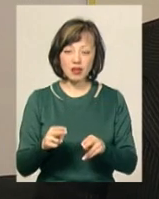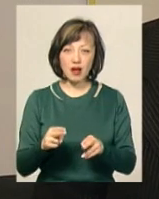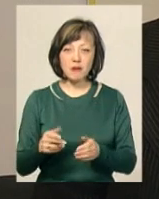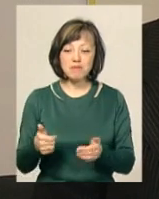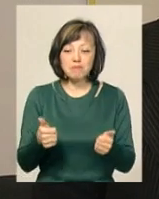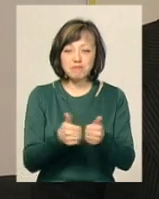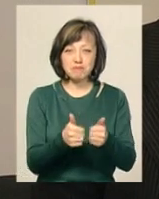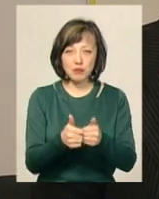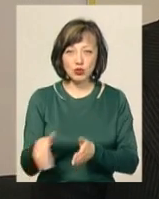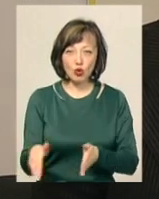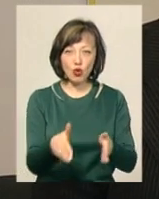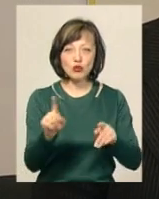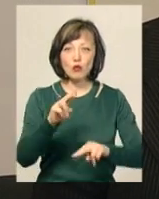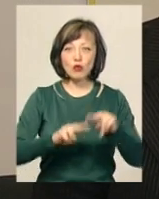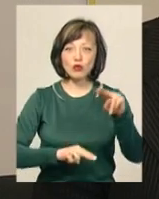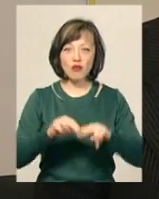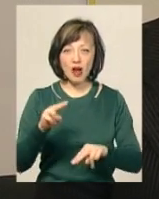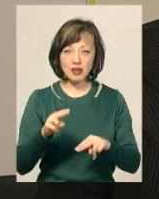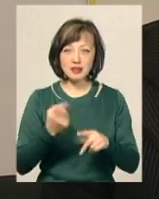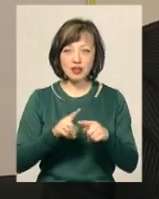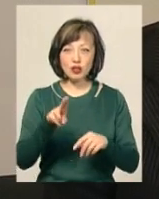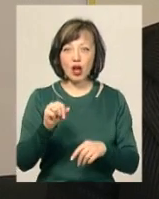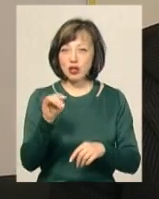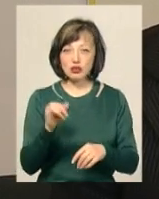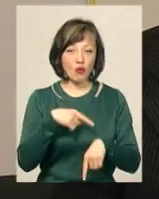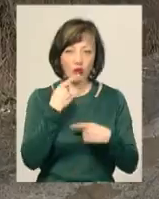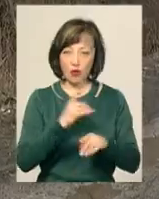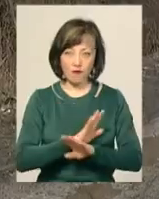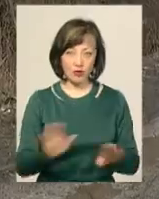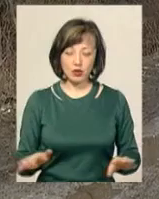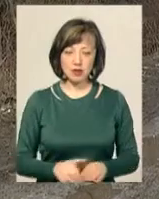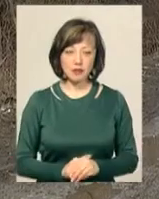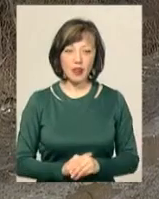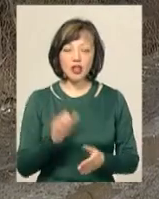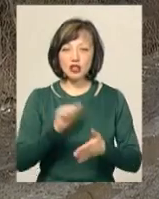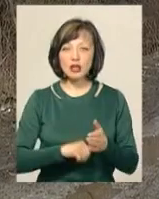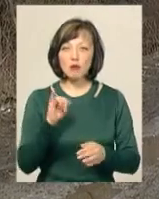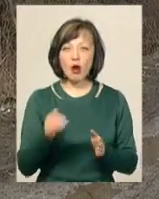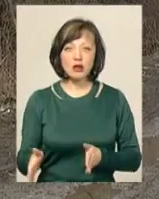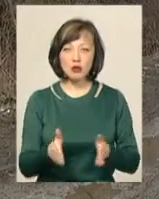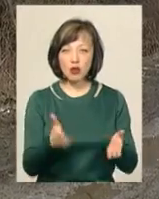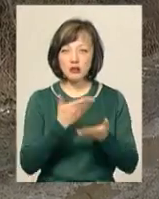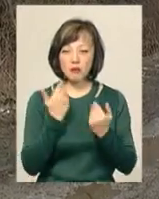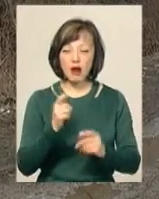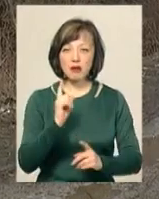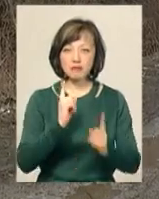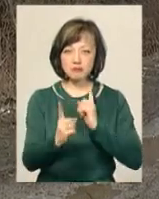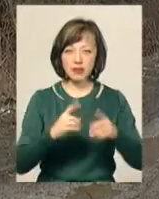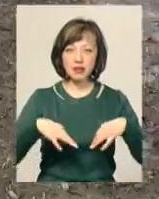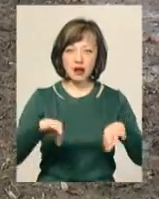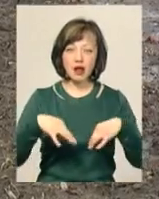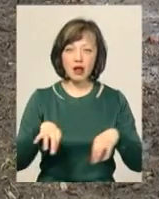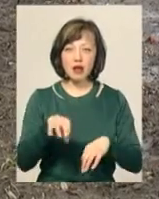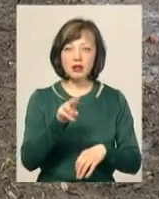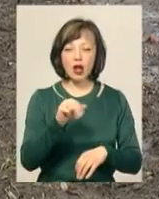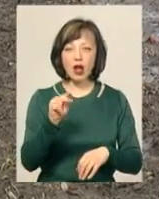Про те, щоб будувати дороги на дачних масивах, про це мова навіть не йде. Через погані дороги не їздить хмельницький громадський транспорт і у дачних